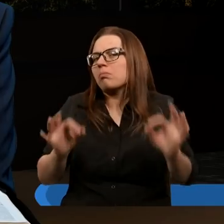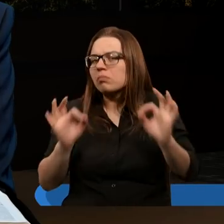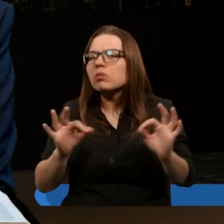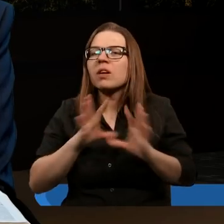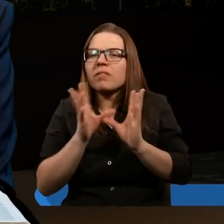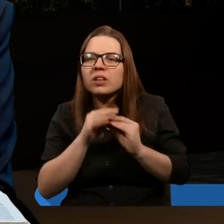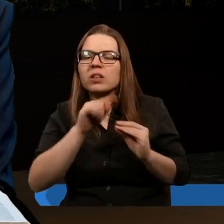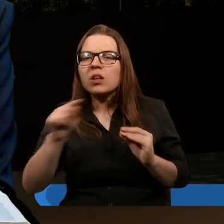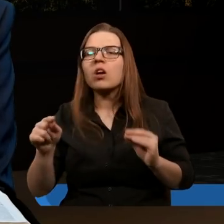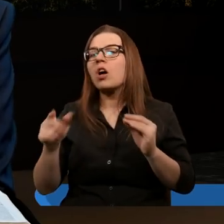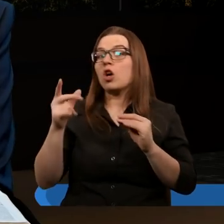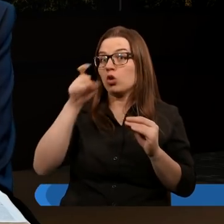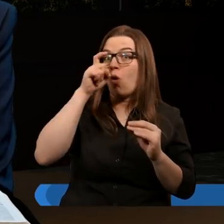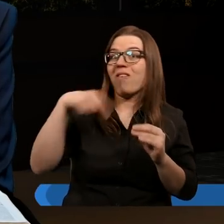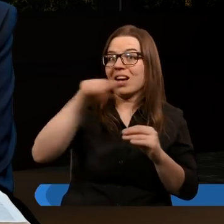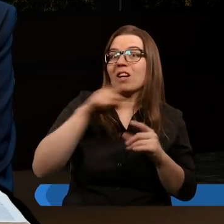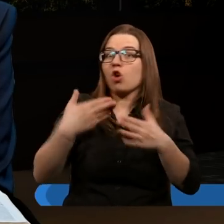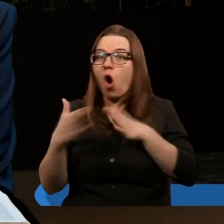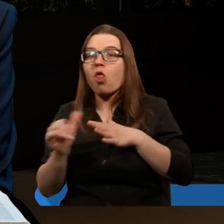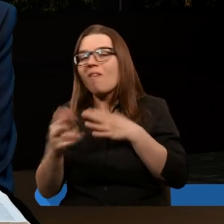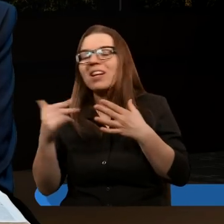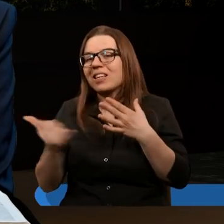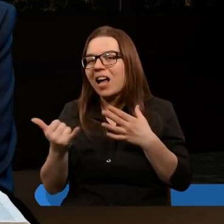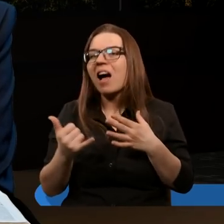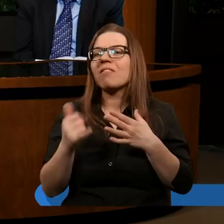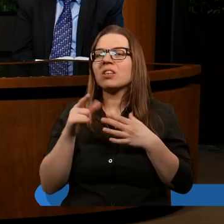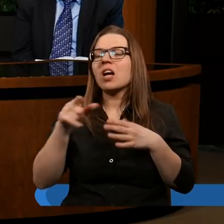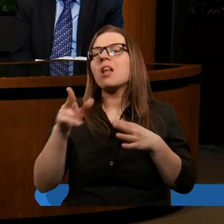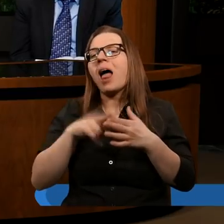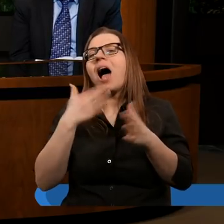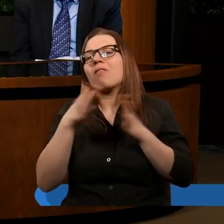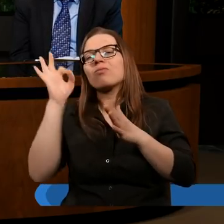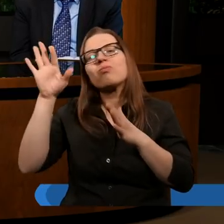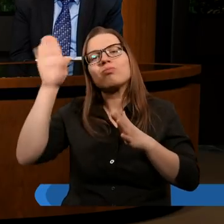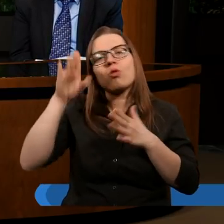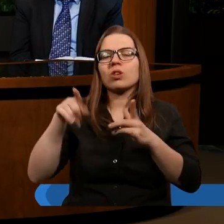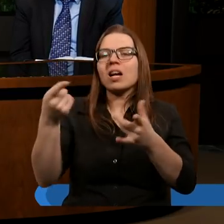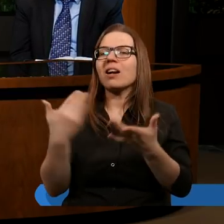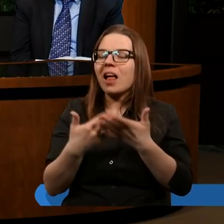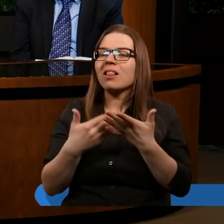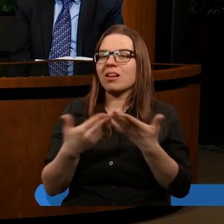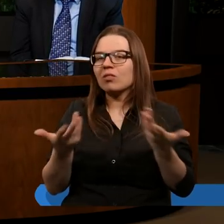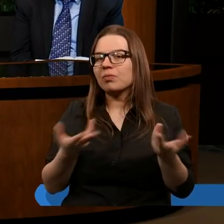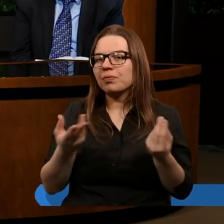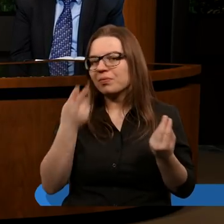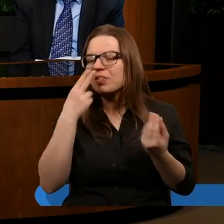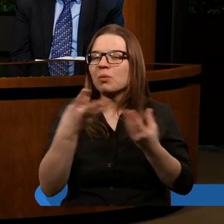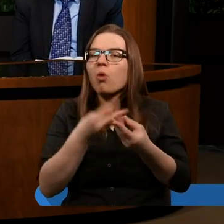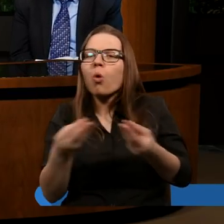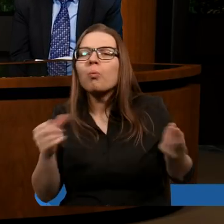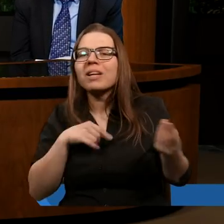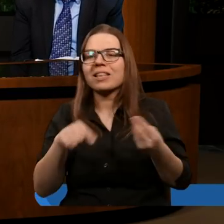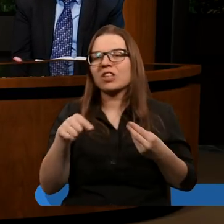możliwe, tylko nie zawsze człowiek jest gotowy otworzyć się na to Boże działanie. I rzeczywiście ludzie zagubili się w tym chrześcijaństwie.